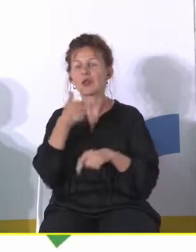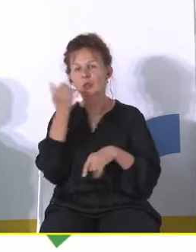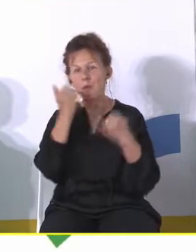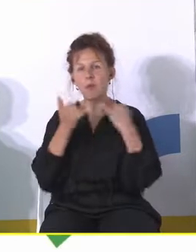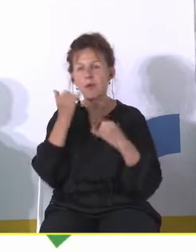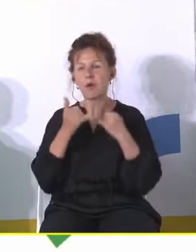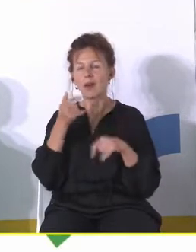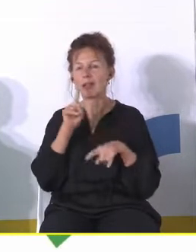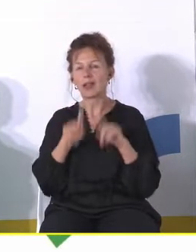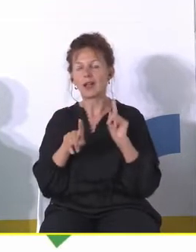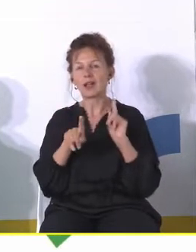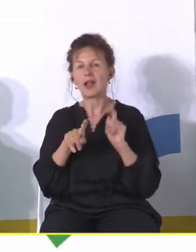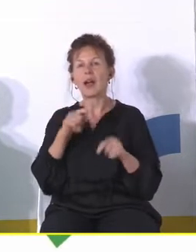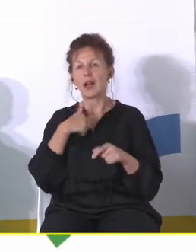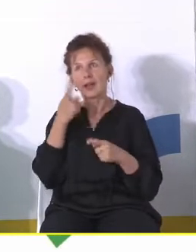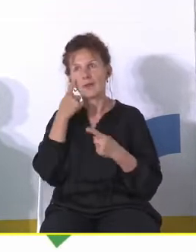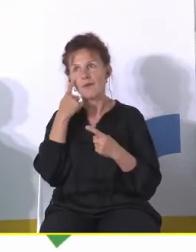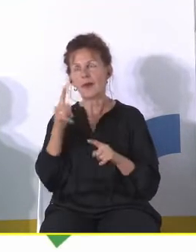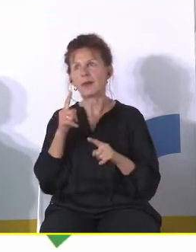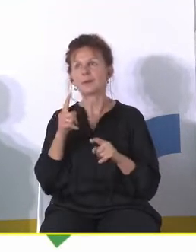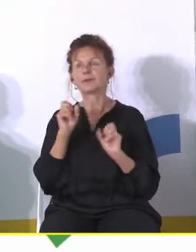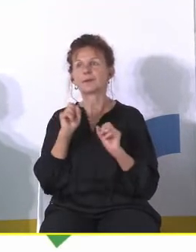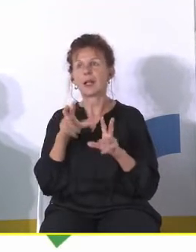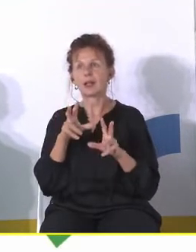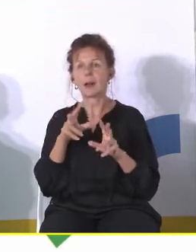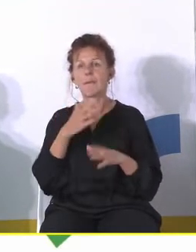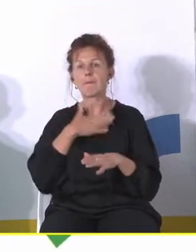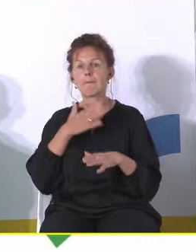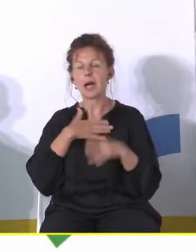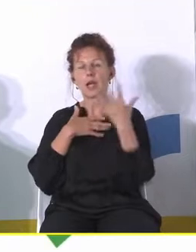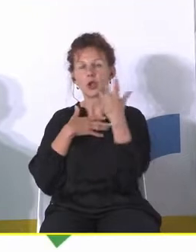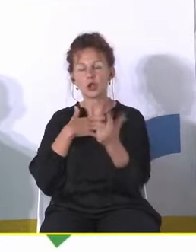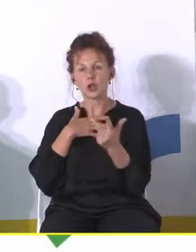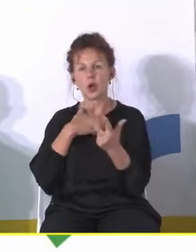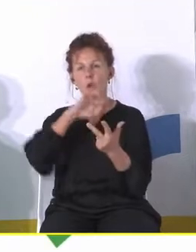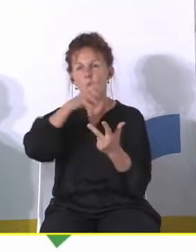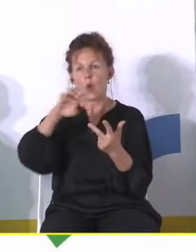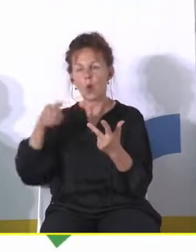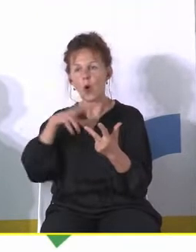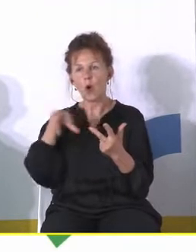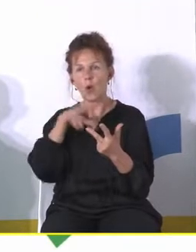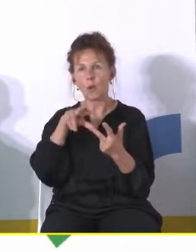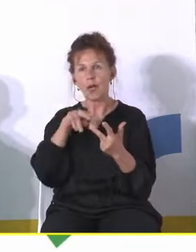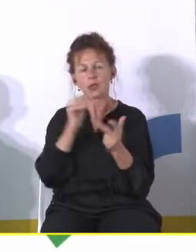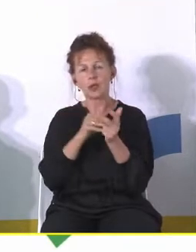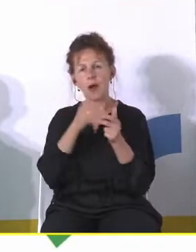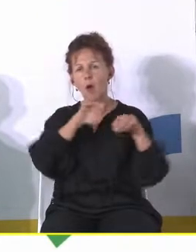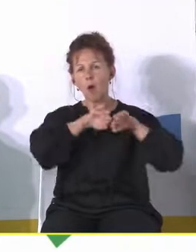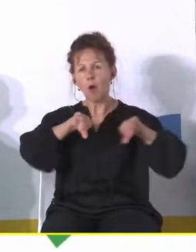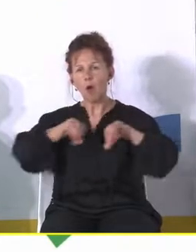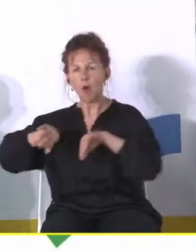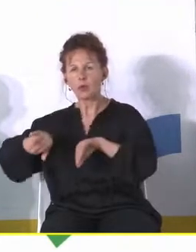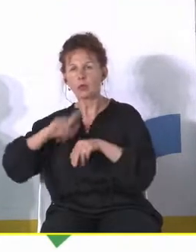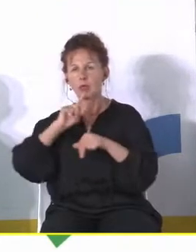będzie nie tak. Natomiast ja widzę to w ten sposób, że mamy trzy grupy rodzin, nad którymi trochę osobna trzeba tą refleksję